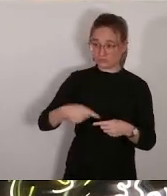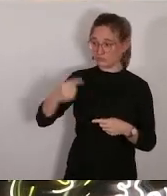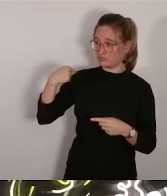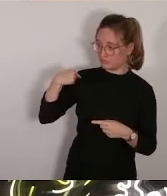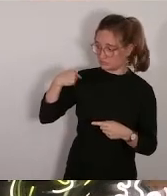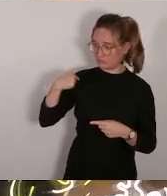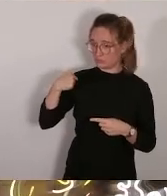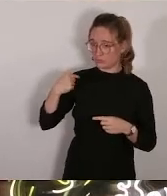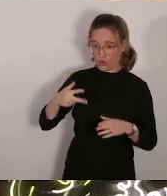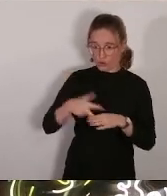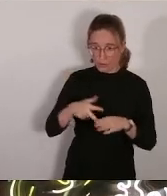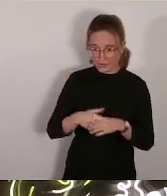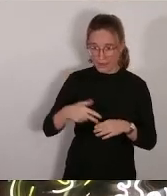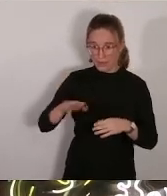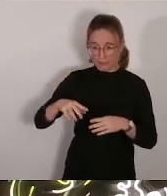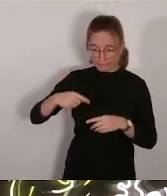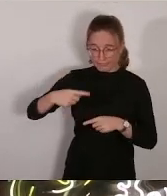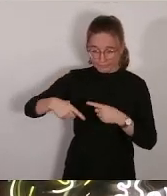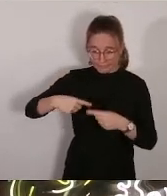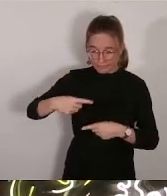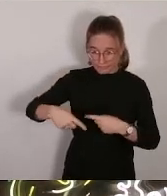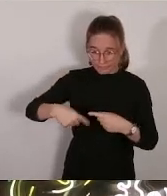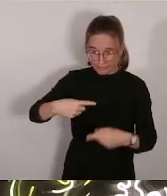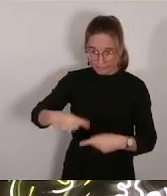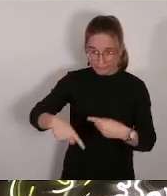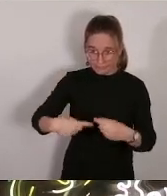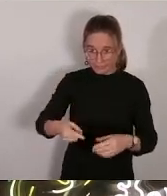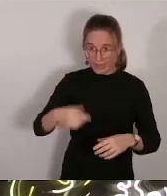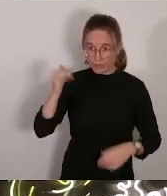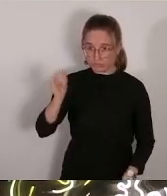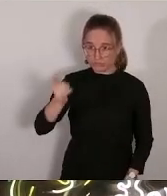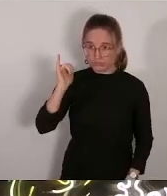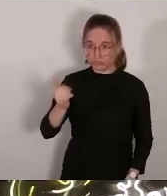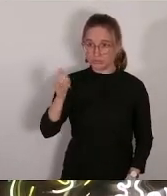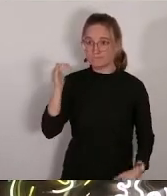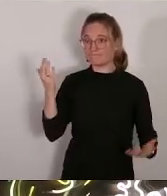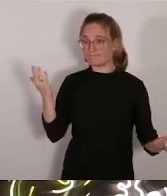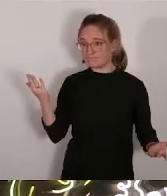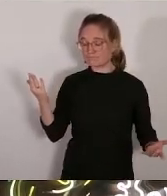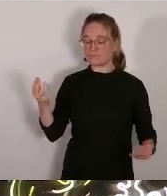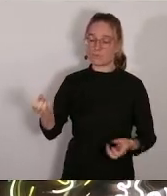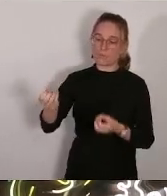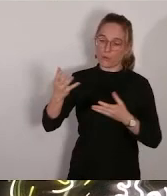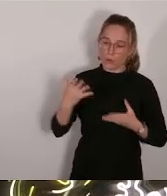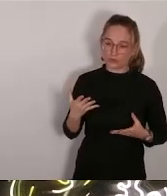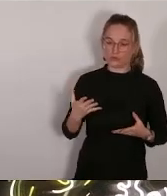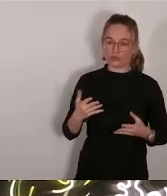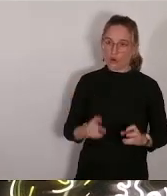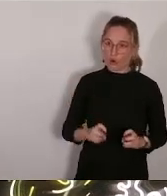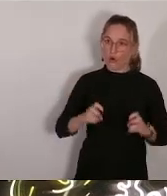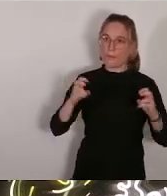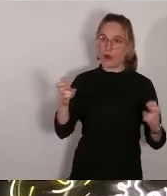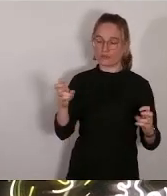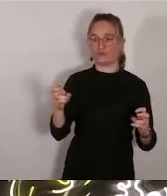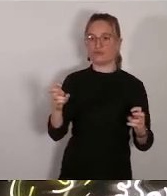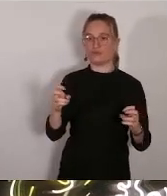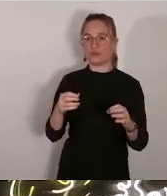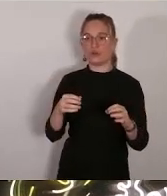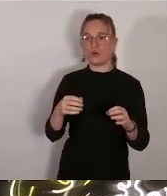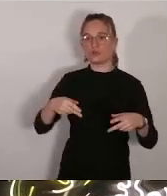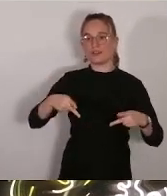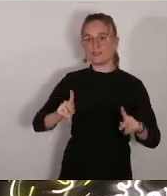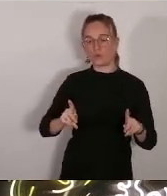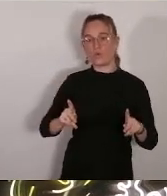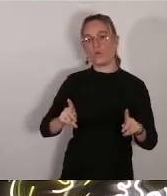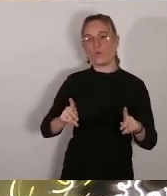en effet il nous est demandé de prévoir l'approbation de l'augmentation de l'affectation et de l'autorisation du programme mission